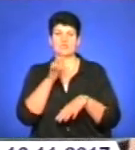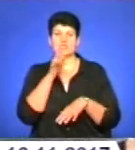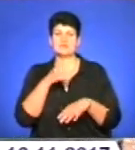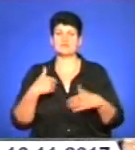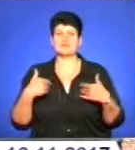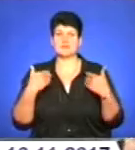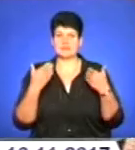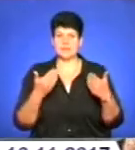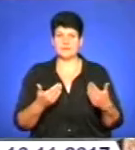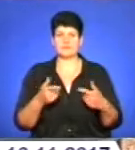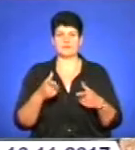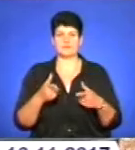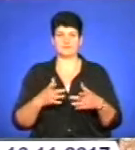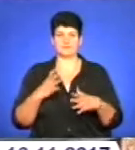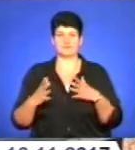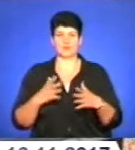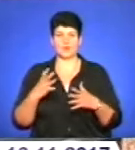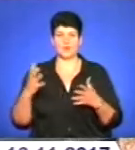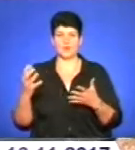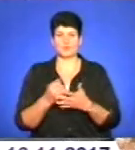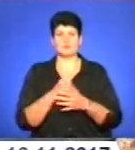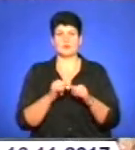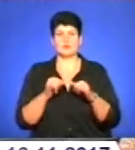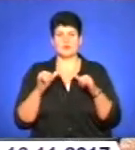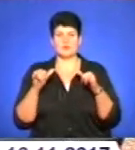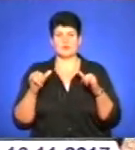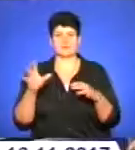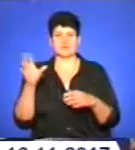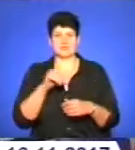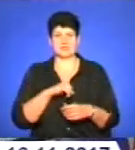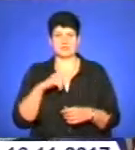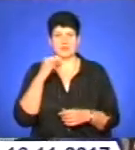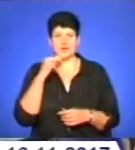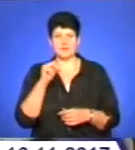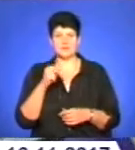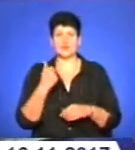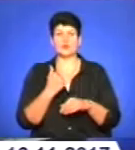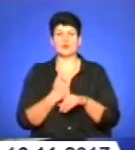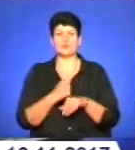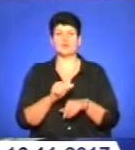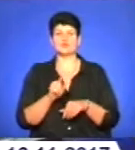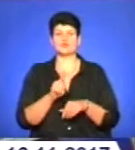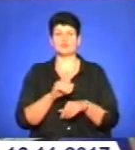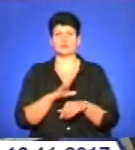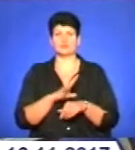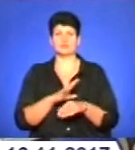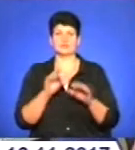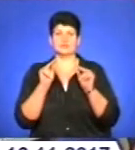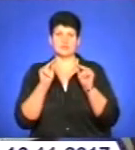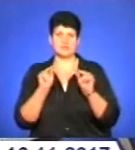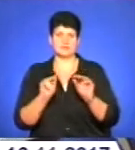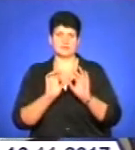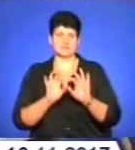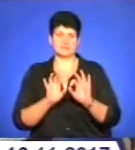вітаю, вам наснаги, успіхів і розвитку, процвітання і все найкраще. Головне, щоб було правдиве висвітлення, напевно,